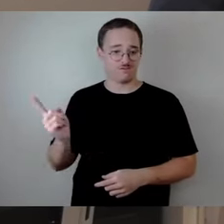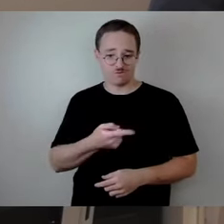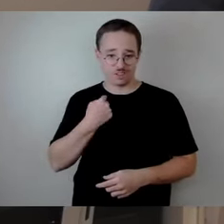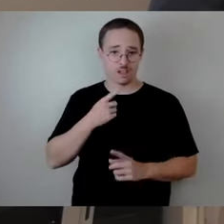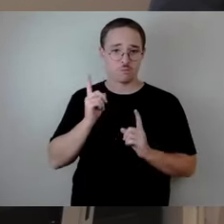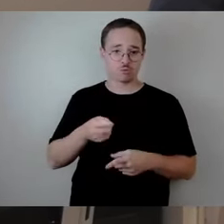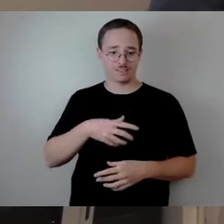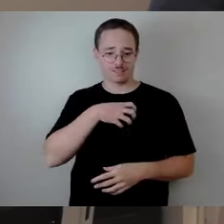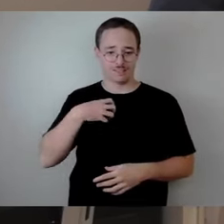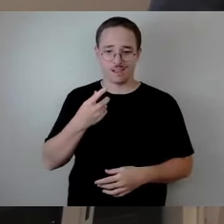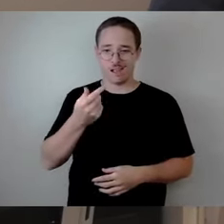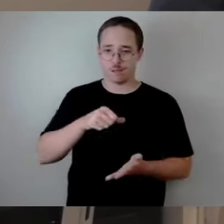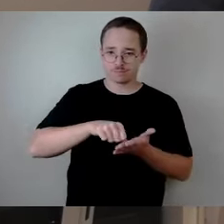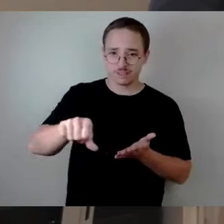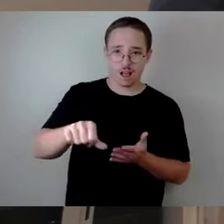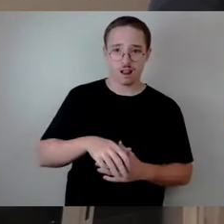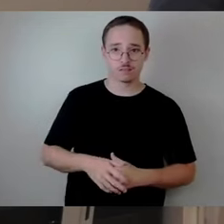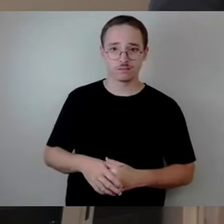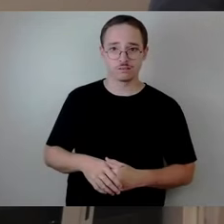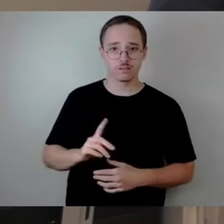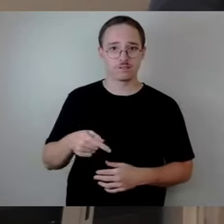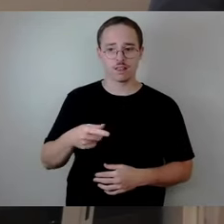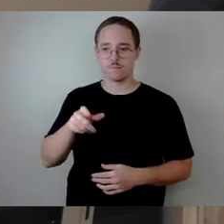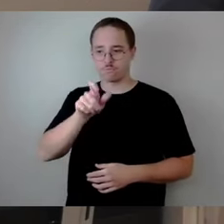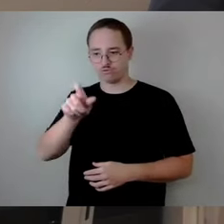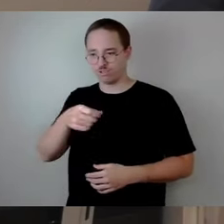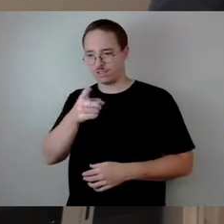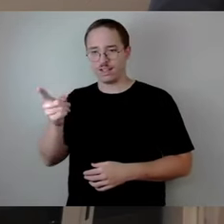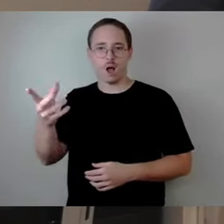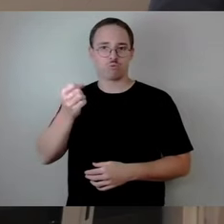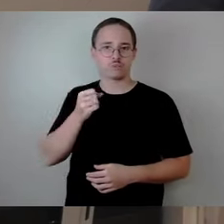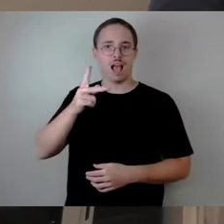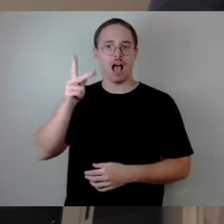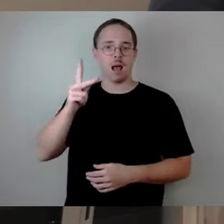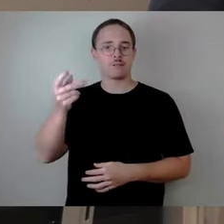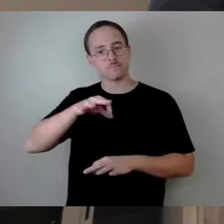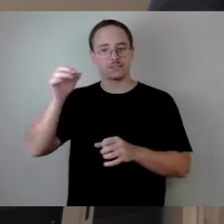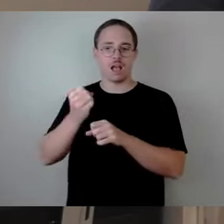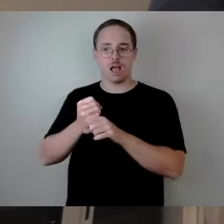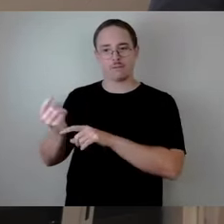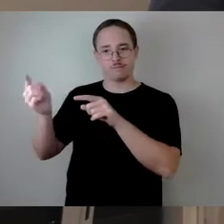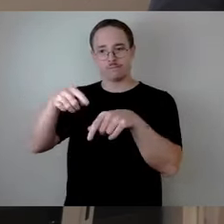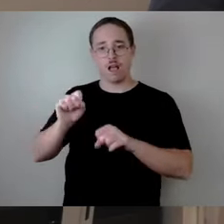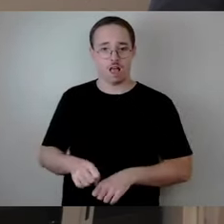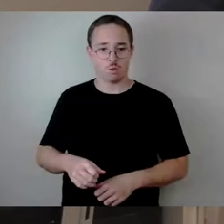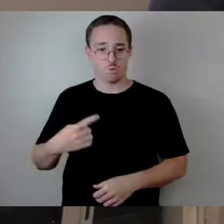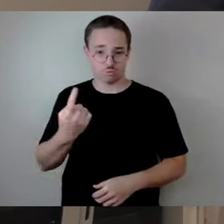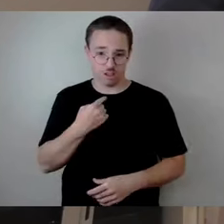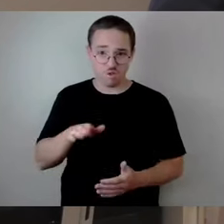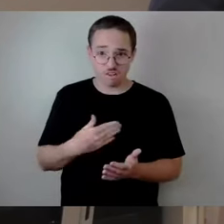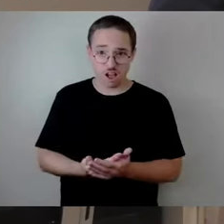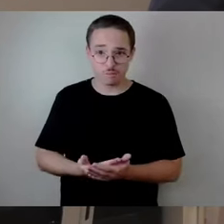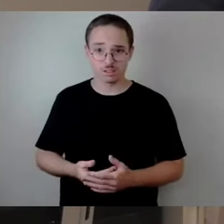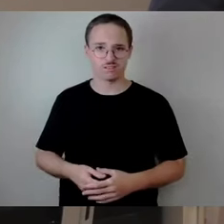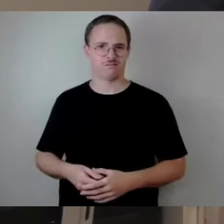Dresdner Geld bezahlen, damit Menschen aus Kamenz dann besser zur Arbeit kommen. Es ist auch nicht unsere Aufgabe, nur alleine